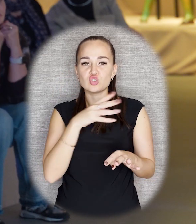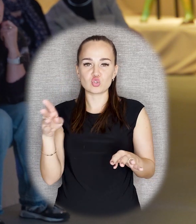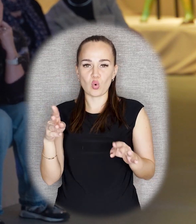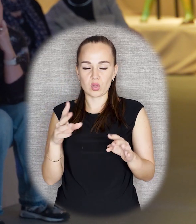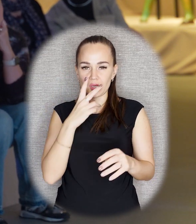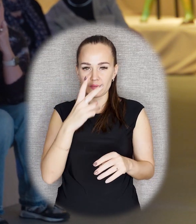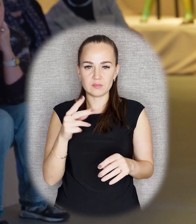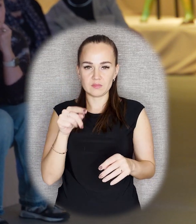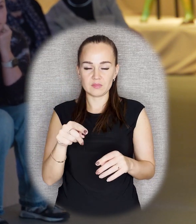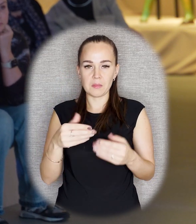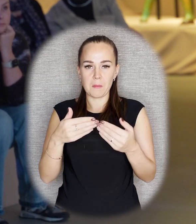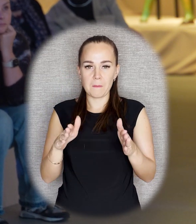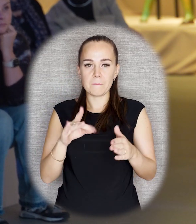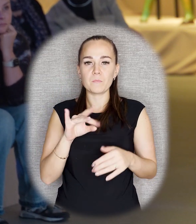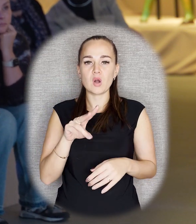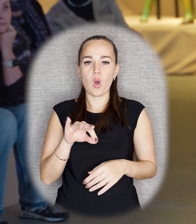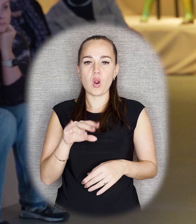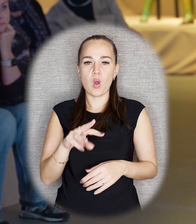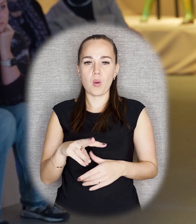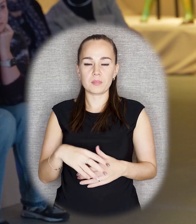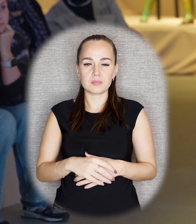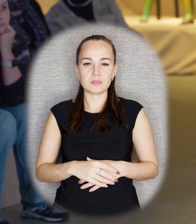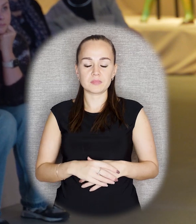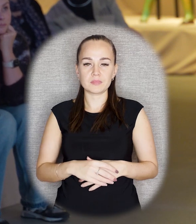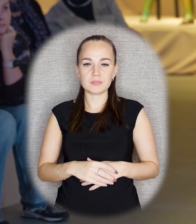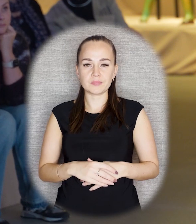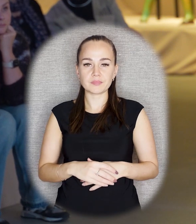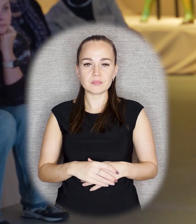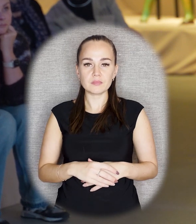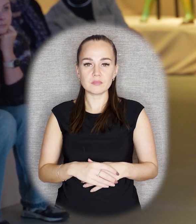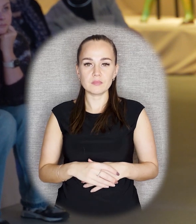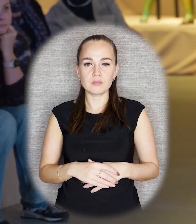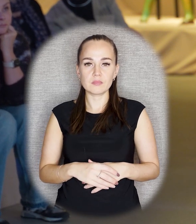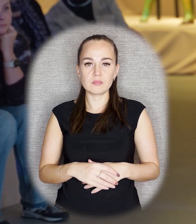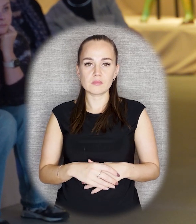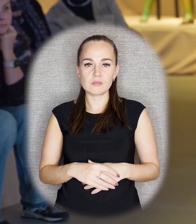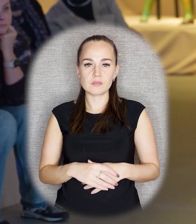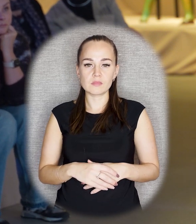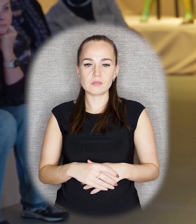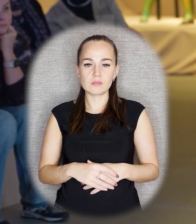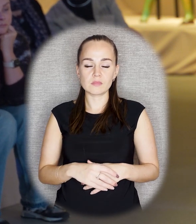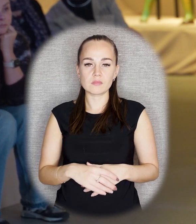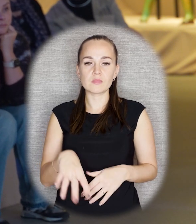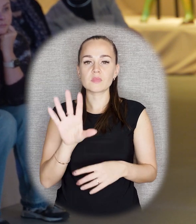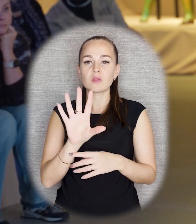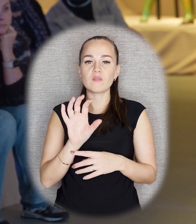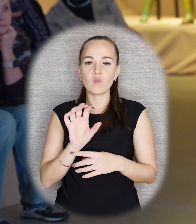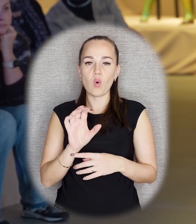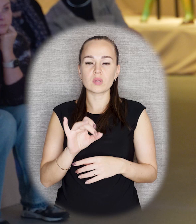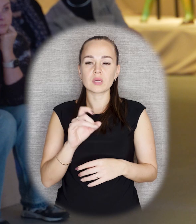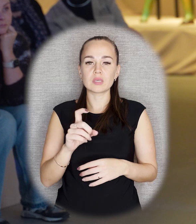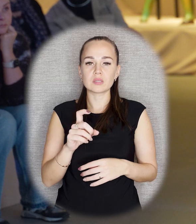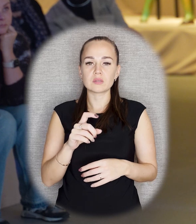видим вот такое достаточно странное… Наверное, даже сложно узнать Зимний дворец, на фоне которого он стоит. Фотографии из